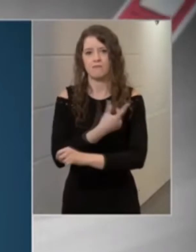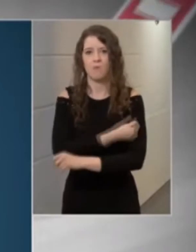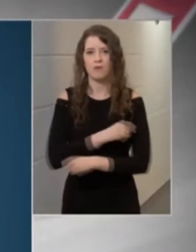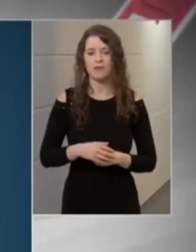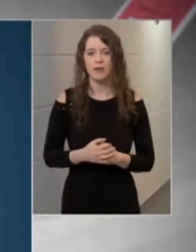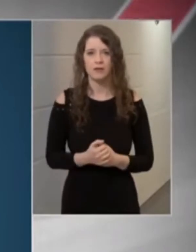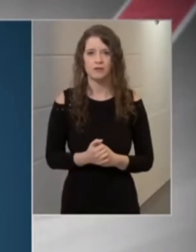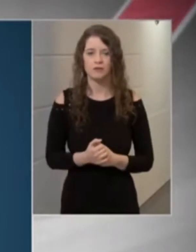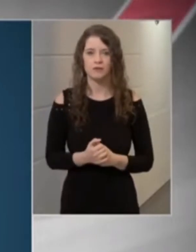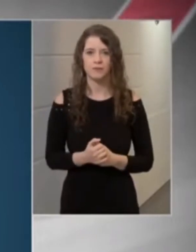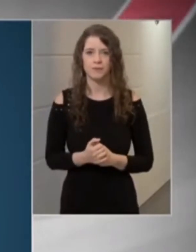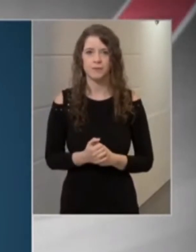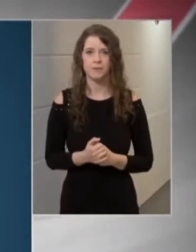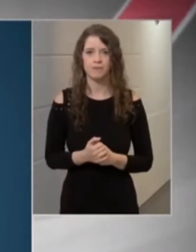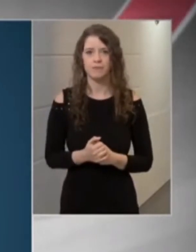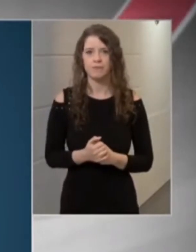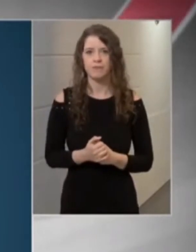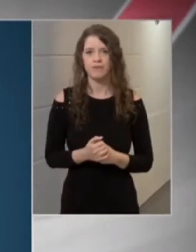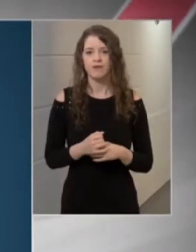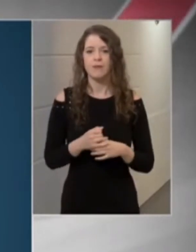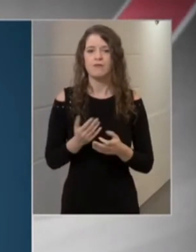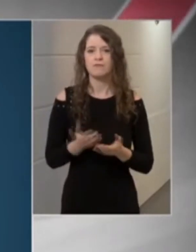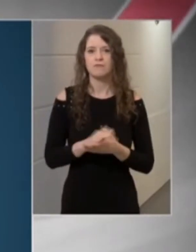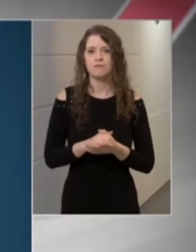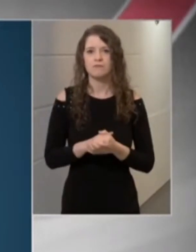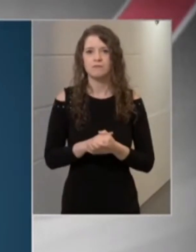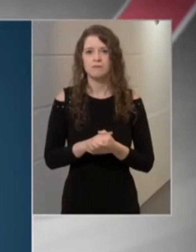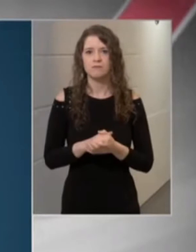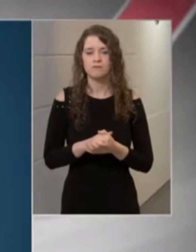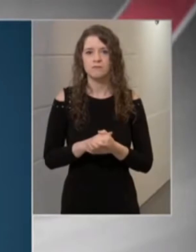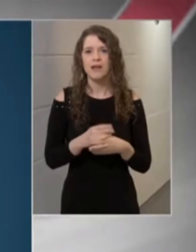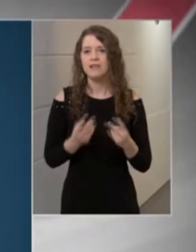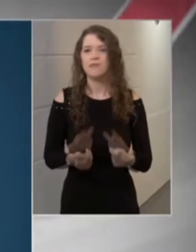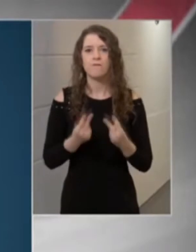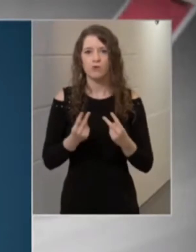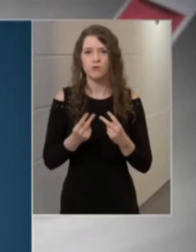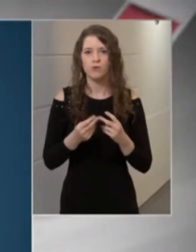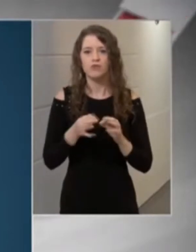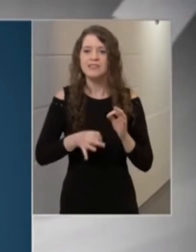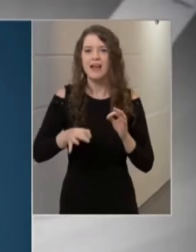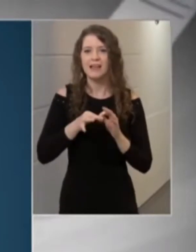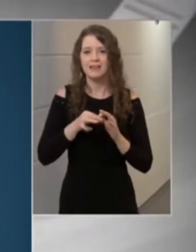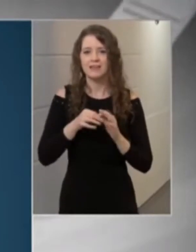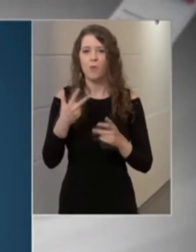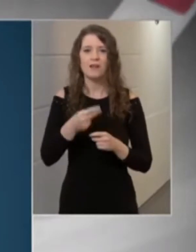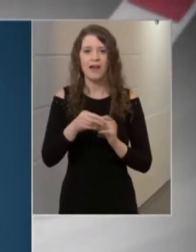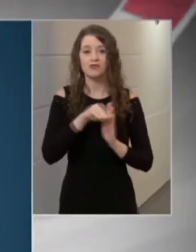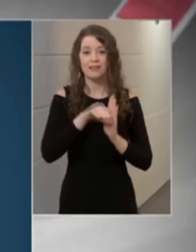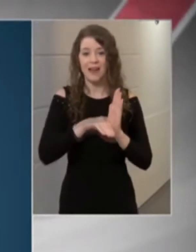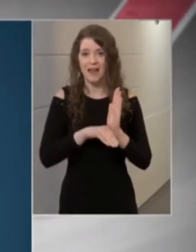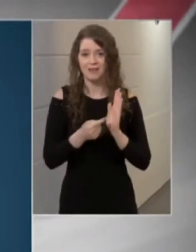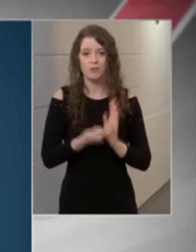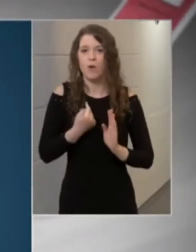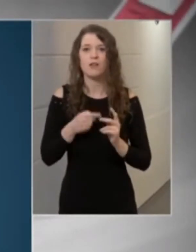és csaknem 3 ezer azok száma, akiket már a második vakcinával is beoltottak. Szerdán ismét mintegy 36 ezer ember